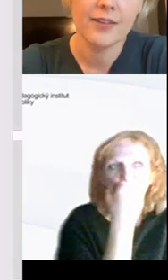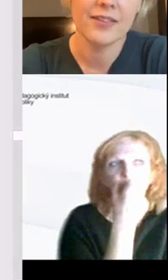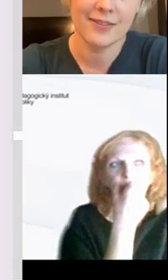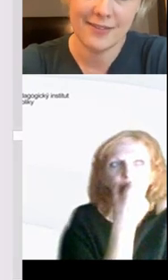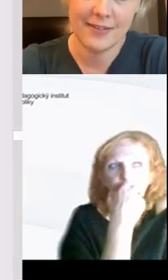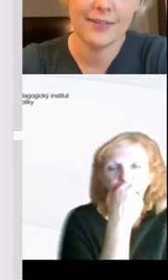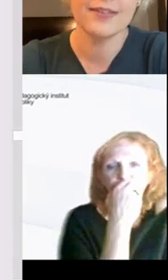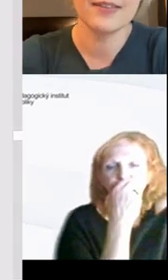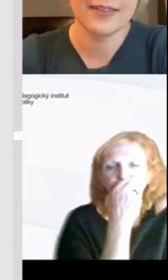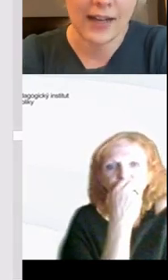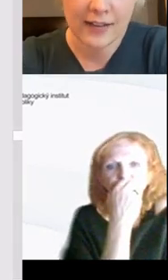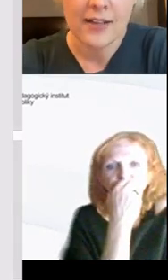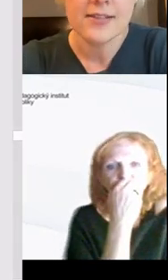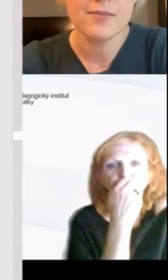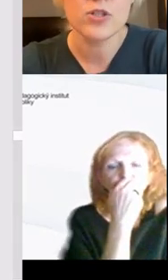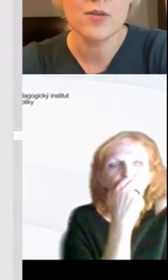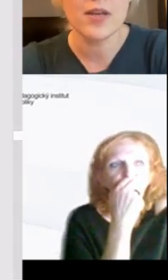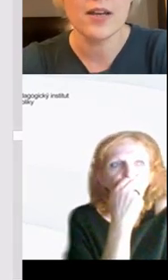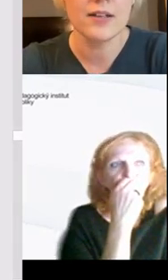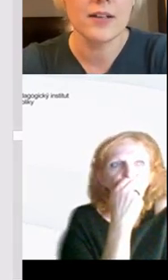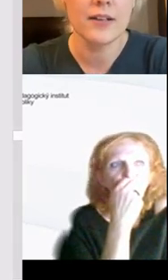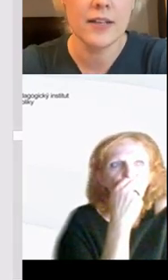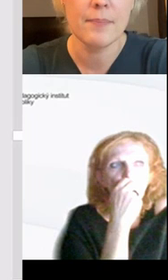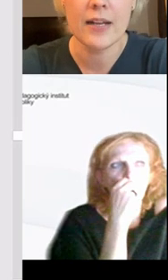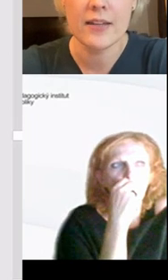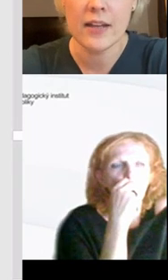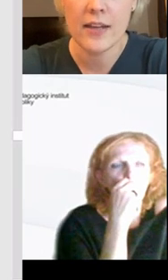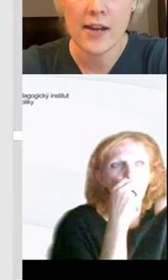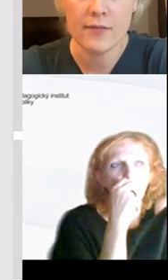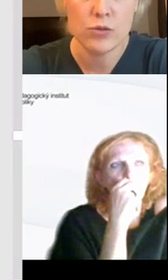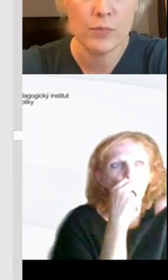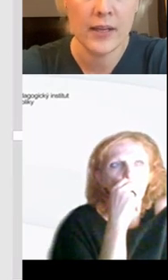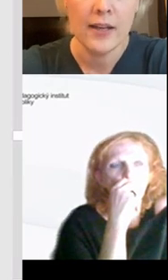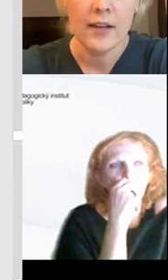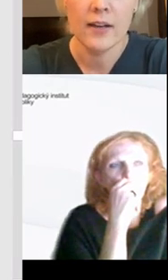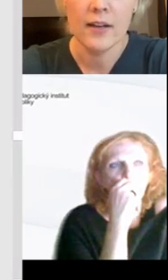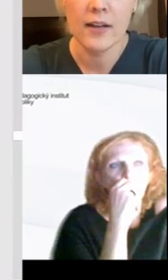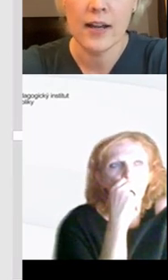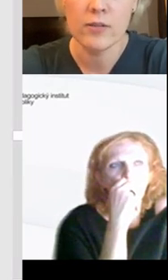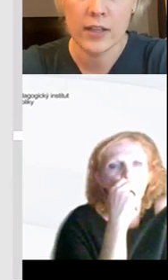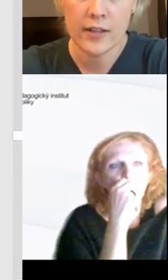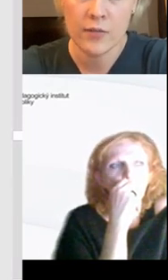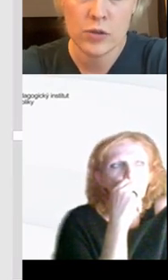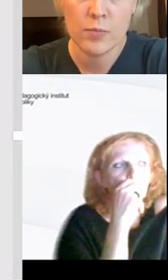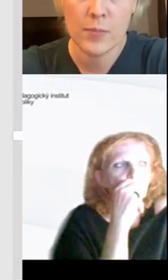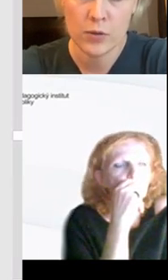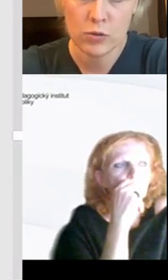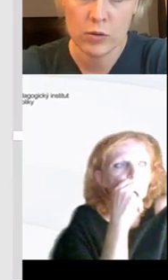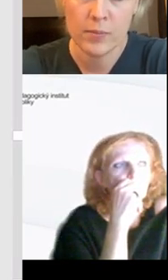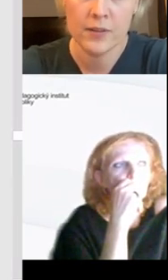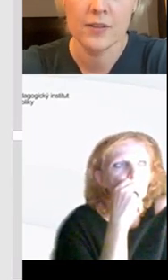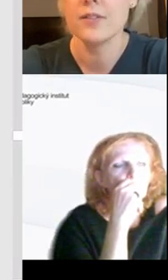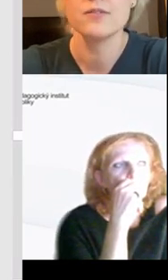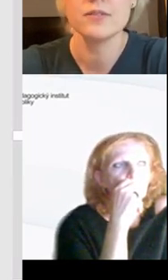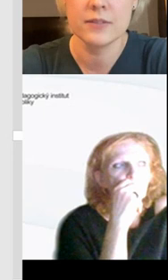s nimi někde pochlubili. Tak, samozřejmě je pěkné dělat nějaké výstupy, ale dělat jenom výstup